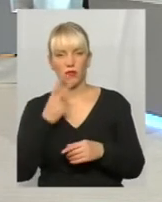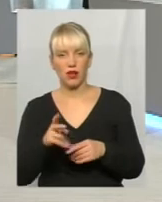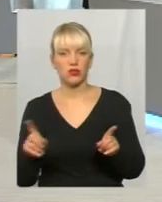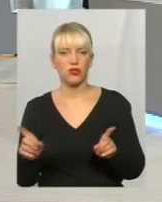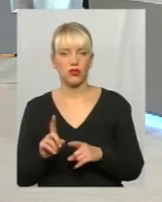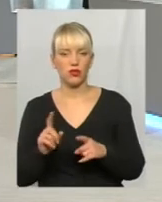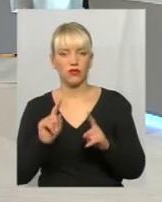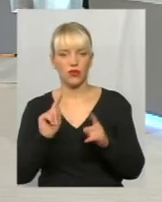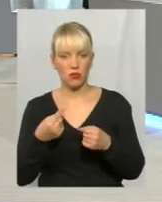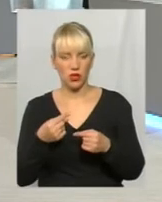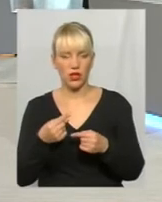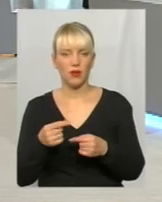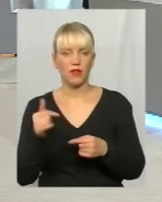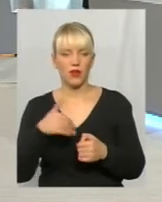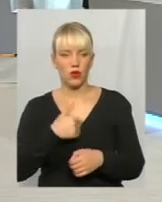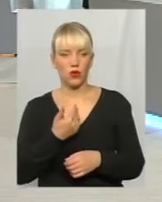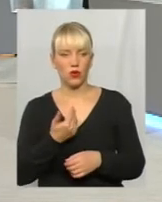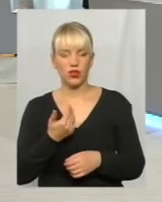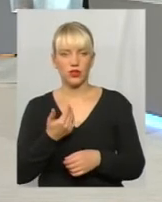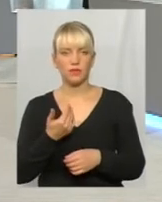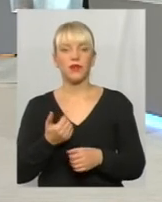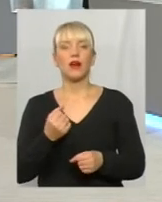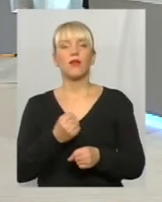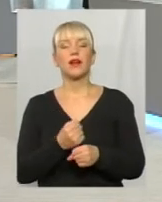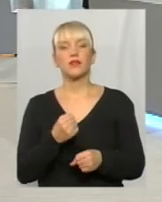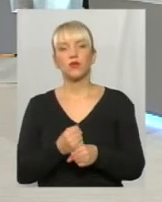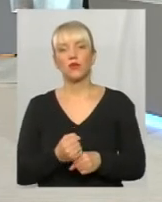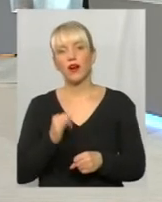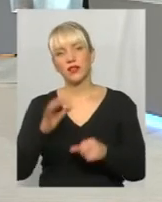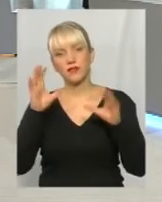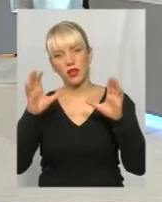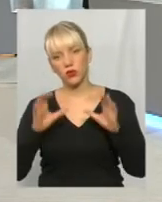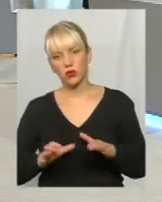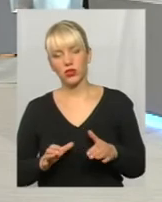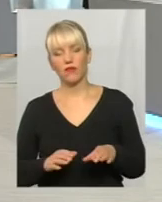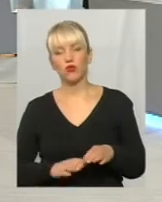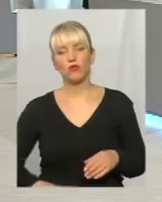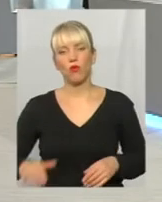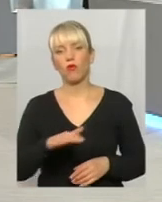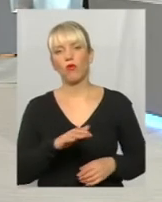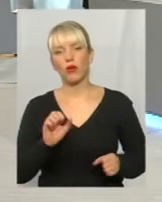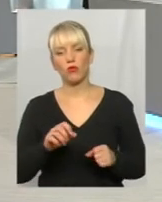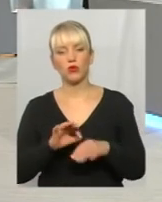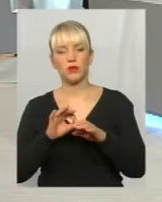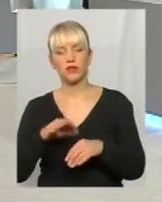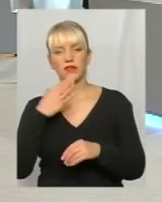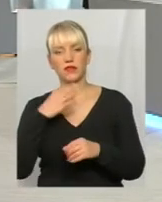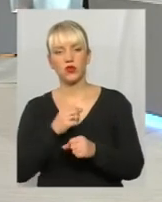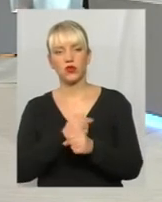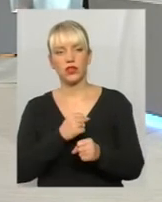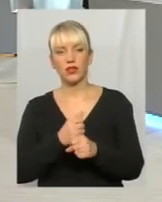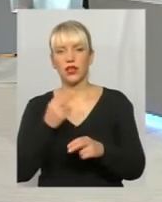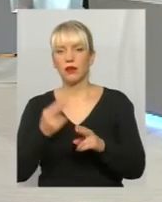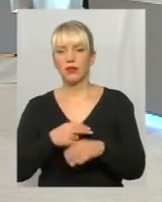вимоги і хоче працювати в законодавчому полі, він може привести свою діяльність і, отже,